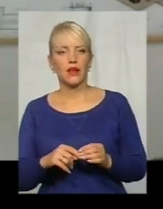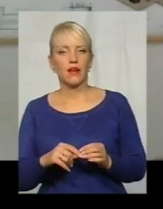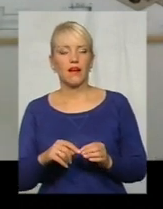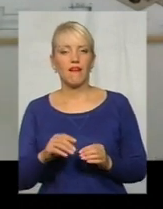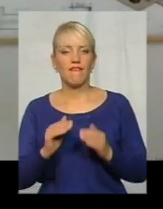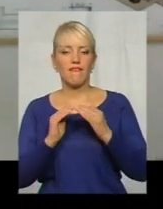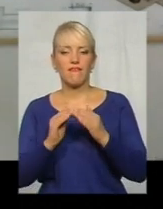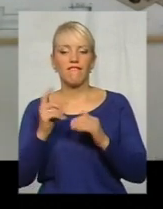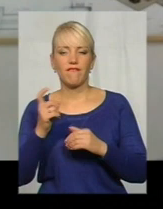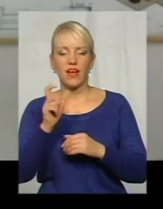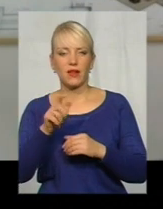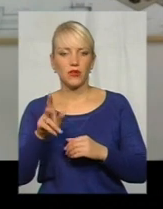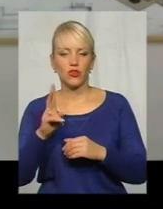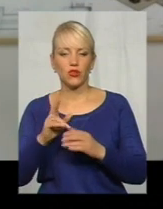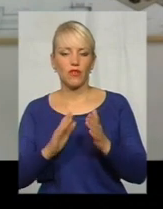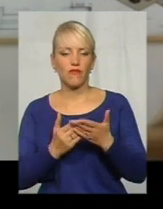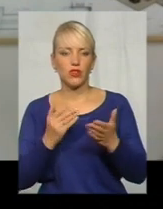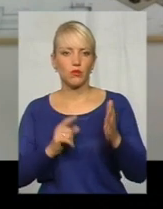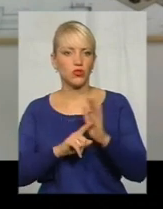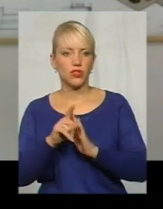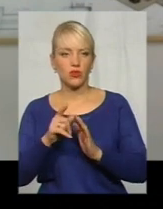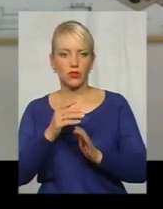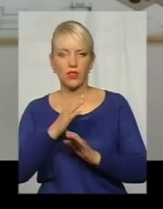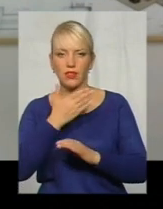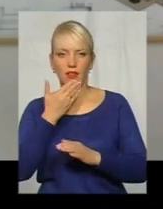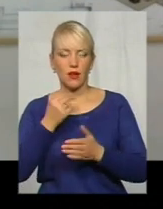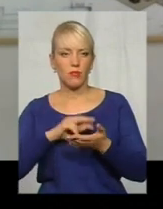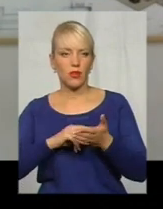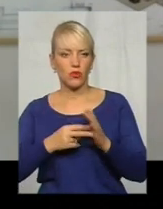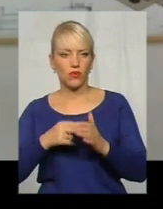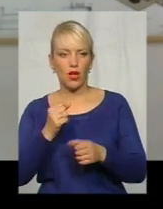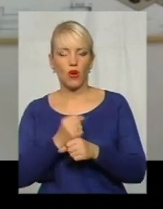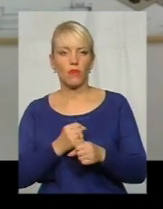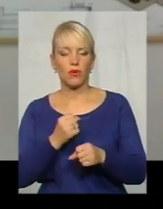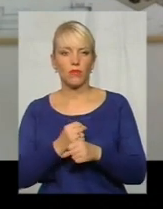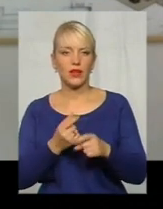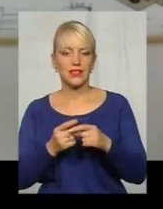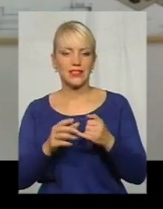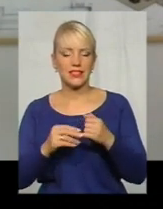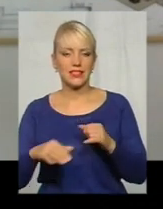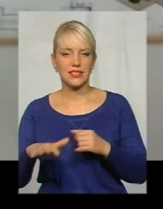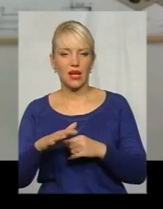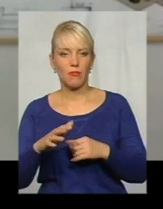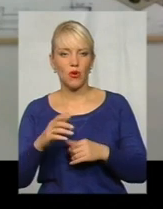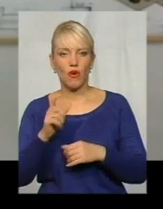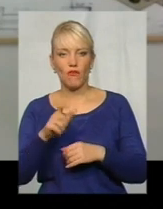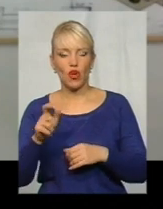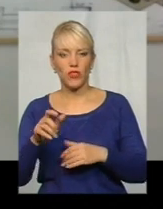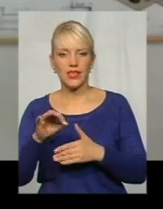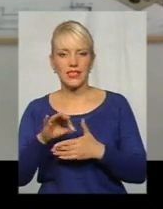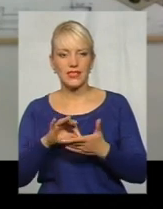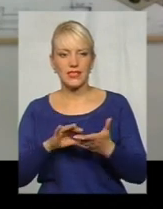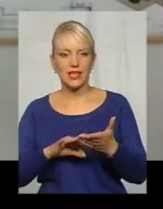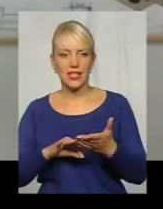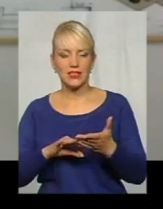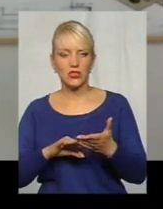котрі спочатку самого не планувалися обробляти ці землі, і вони відразу запомогли,